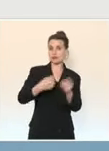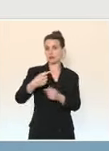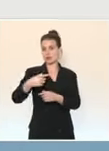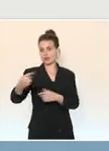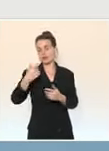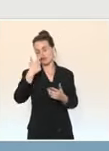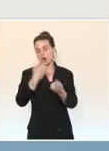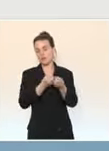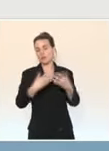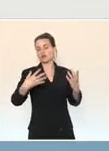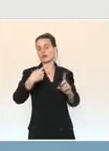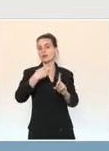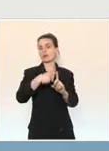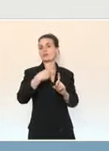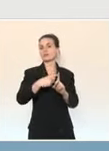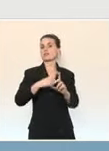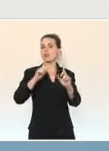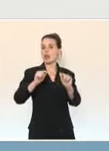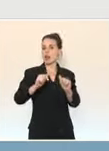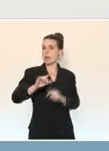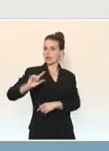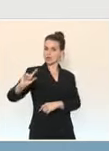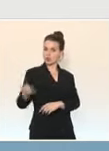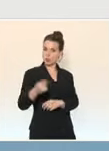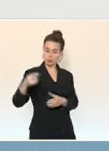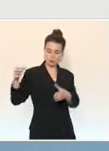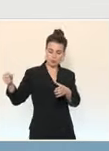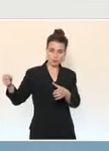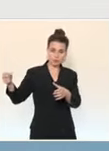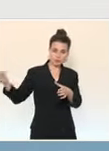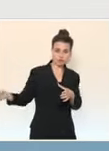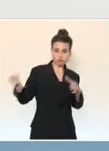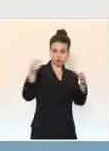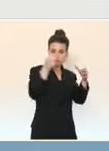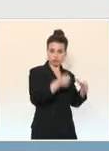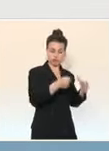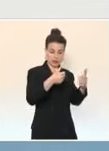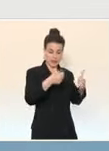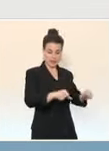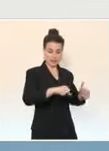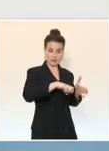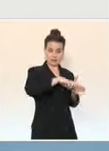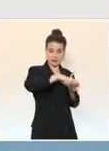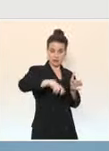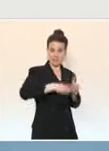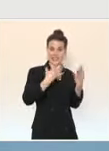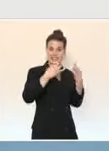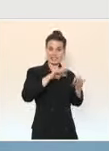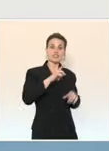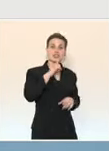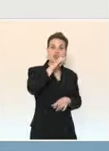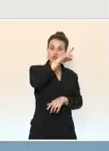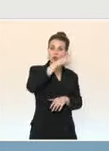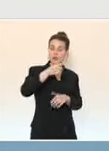seront la grande majorité des cas, feront l'objet d'une mise en quarantaine de 10 jours décidées par arrêté préfectorale. Pour que la quarantaine soit